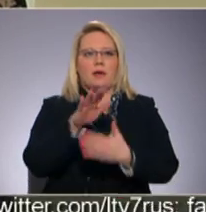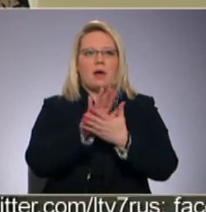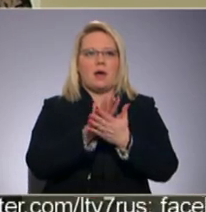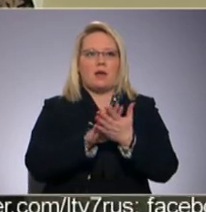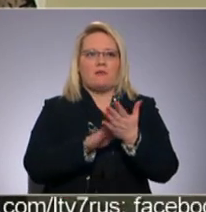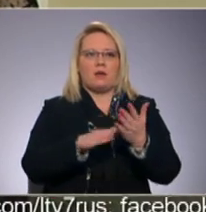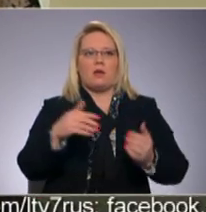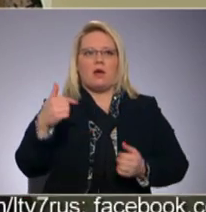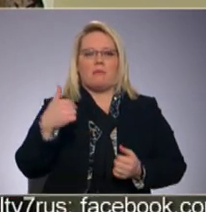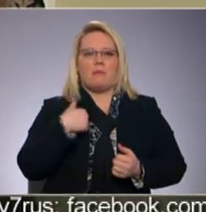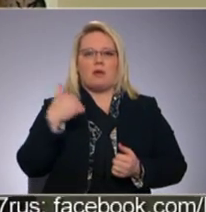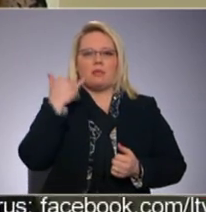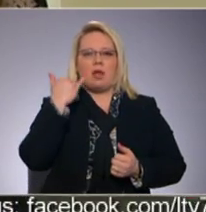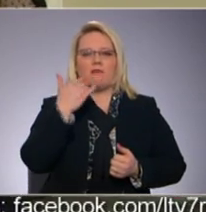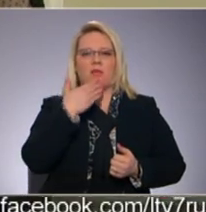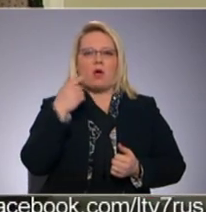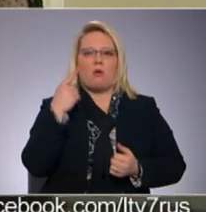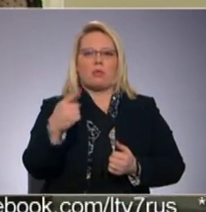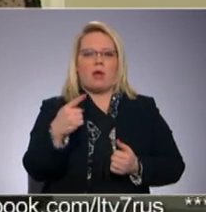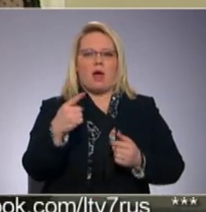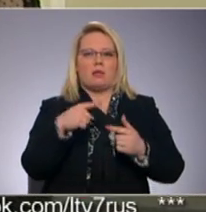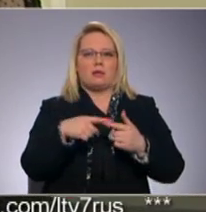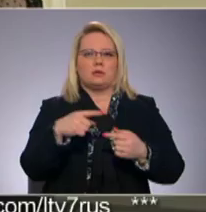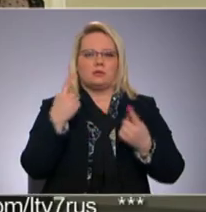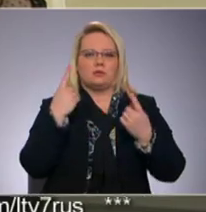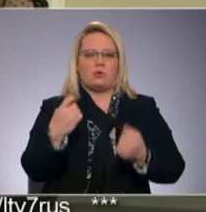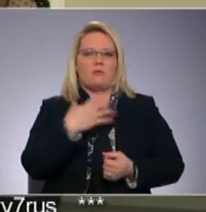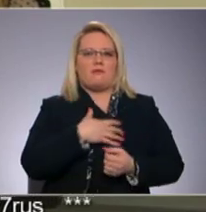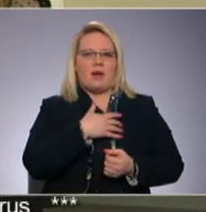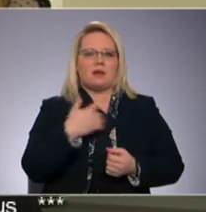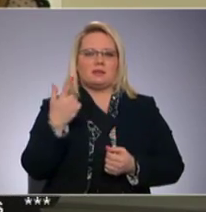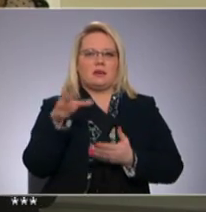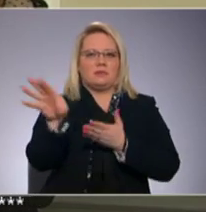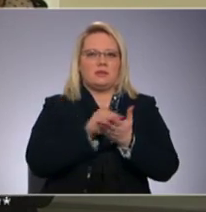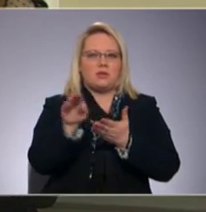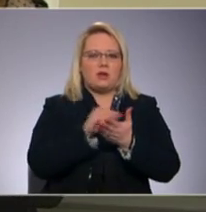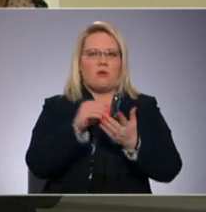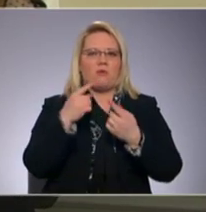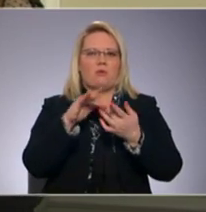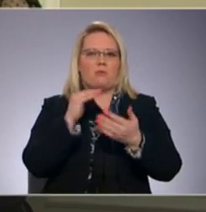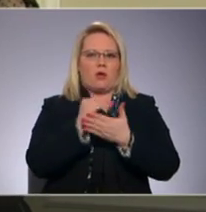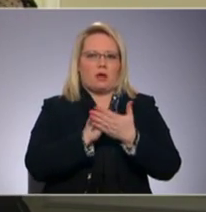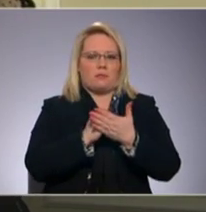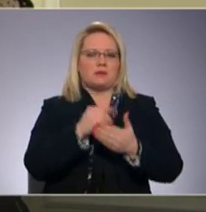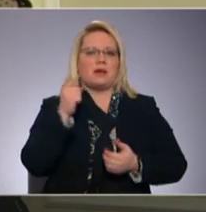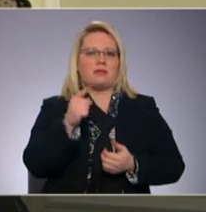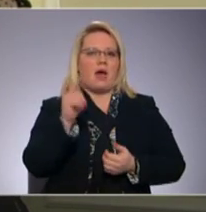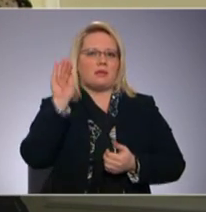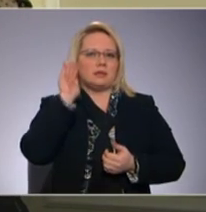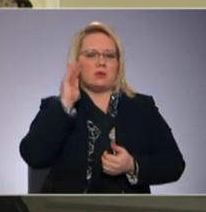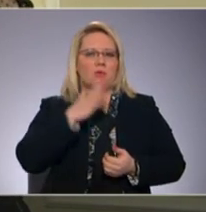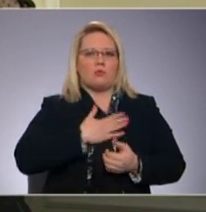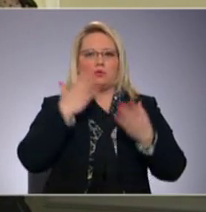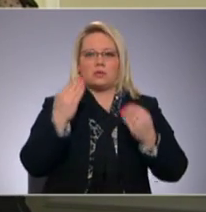manam telefonam nav šādas opcijas. Bļāviens, nu stūbi, vajadzēja iečekot Instagram un Twitter. Iespējams, šādi izklausītos